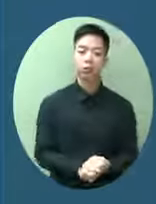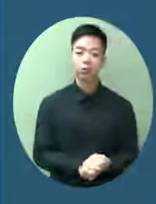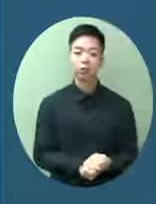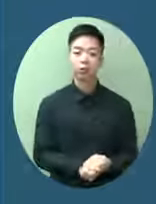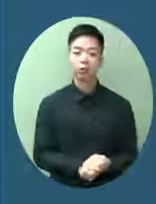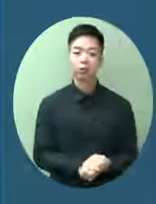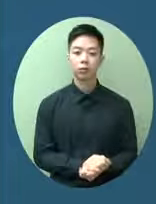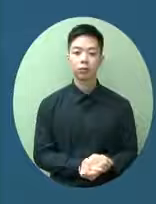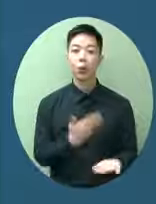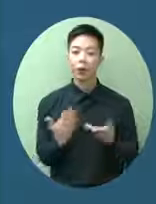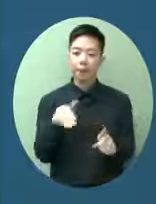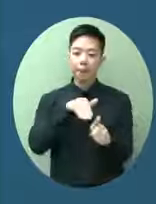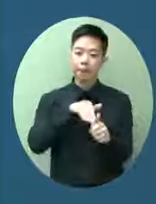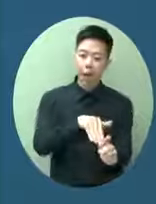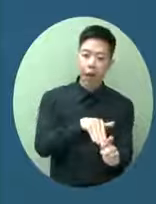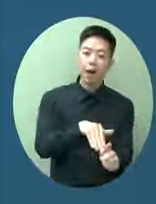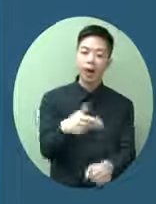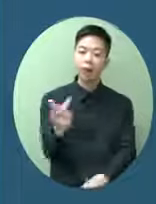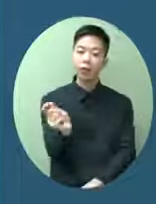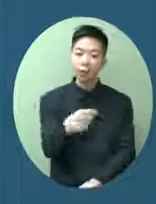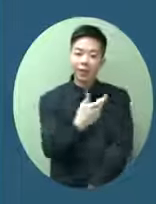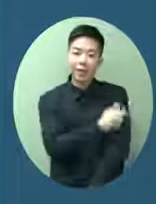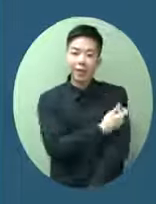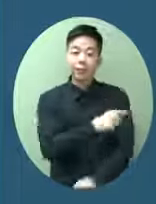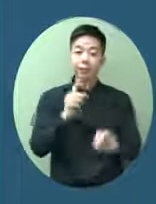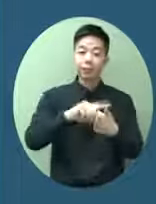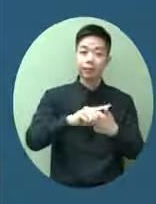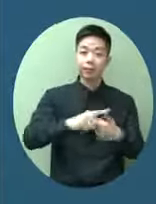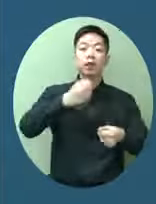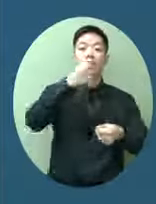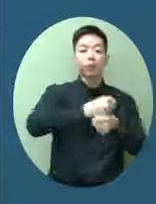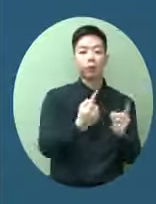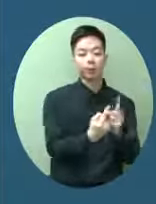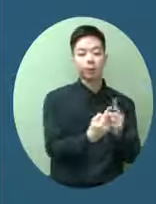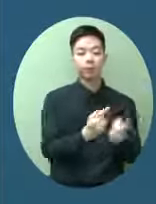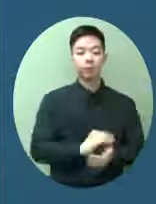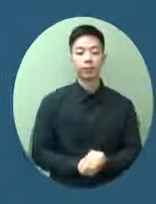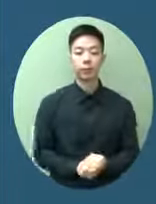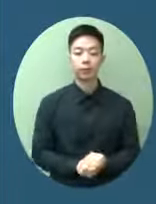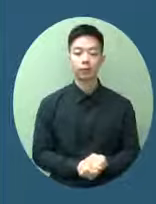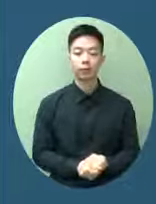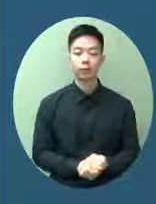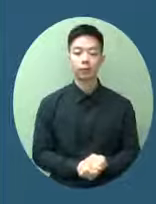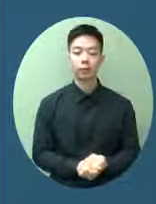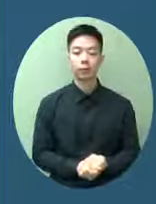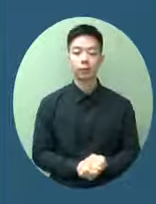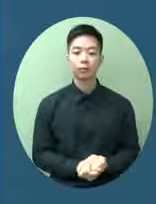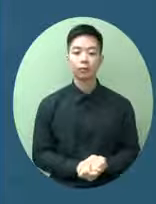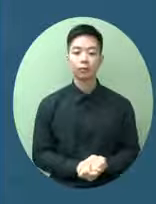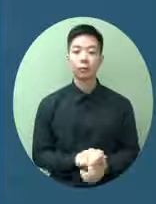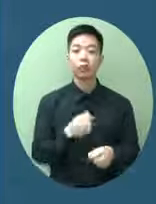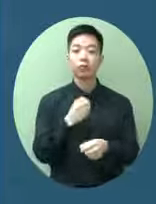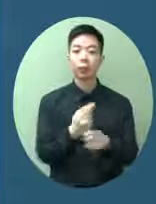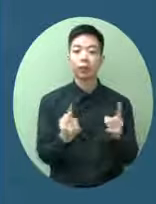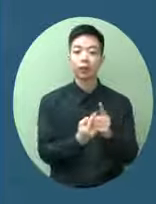這些群組的人士要盡快打針第一個是工作人口工作人口的年齡分